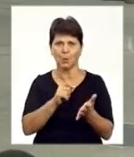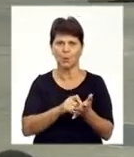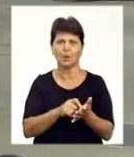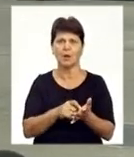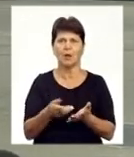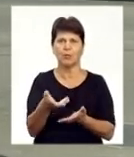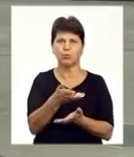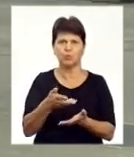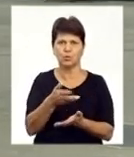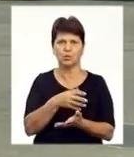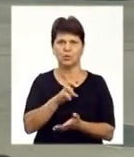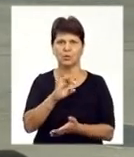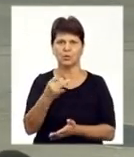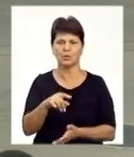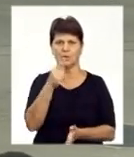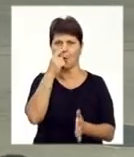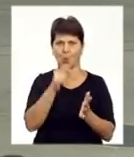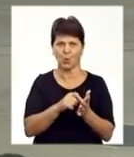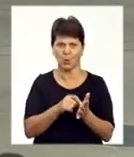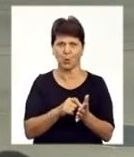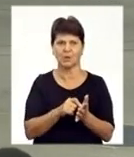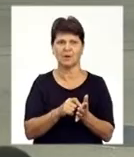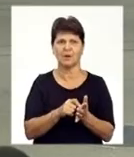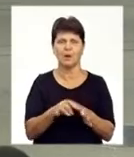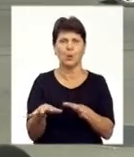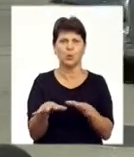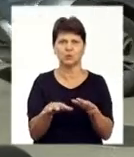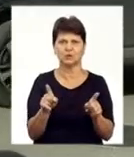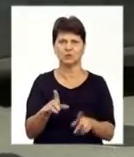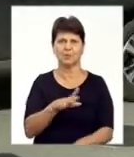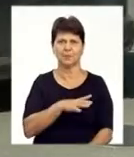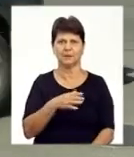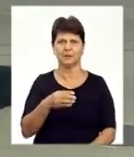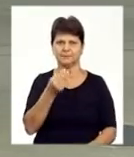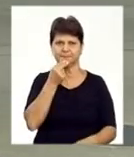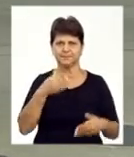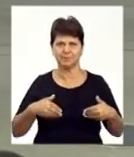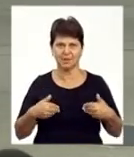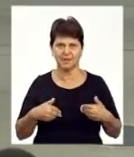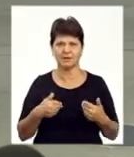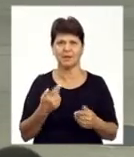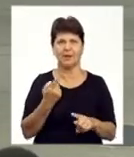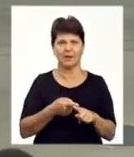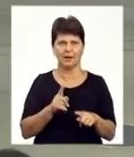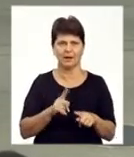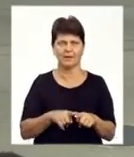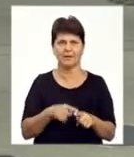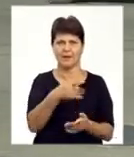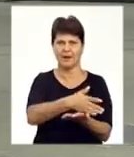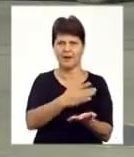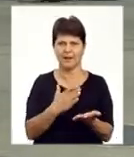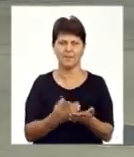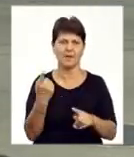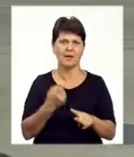бульйоном, з курицей. Він такий густий, щоб був питатливий. Це хліб,